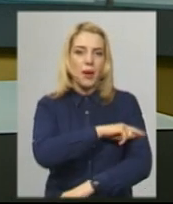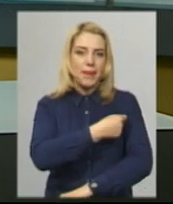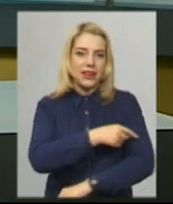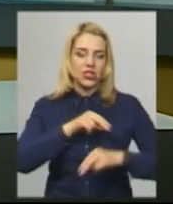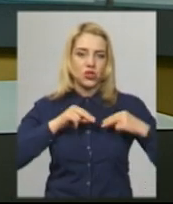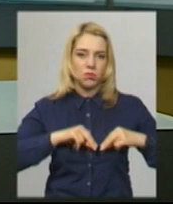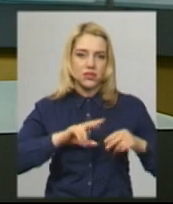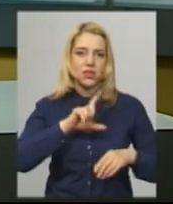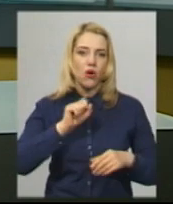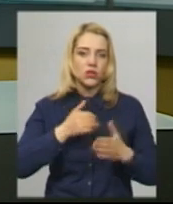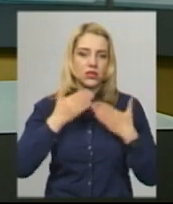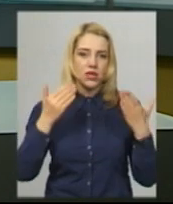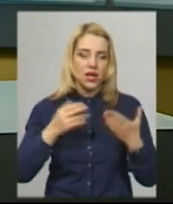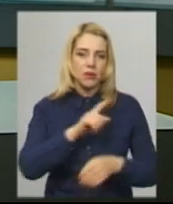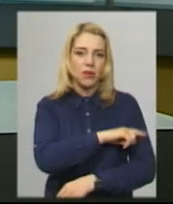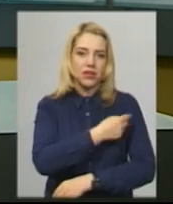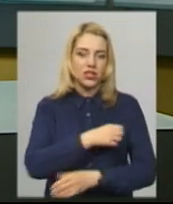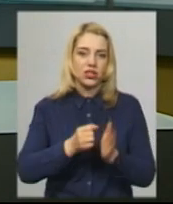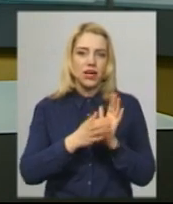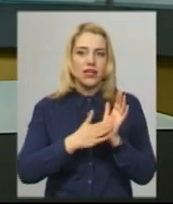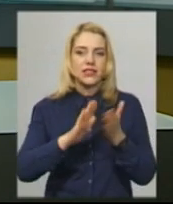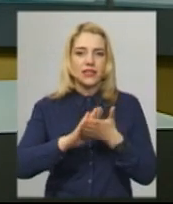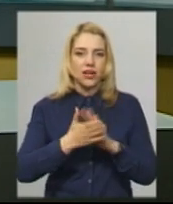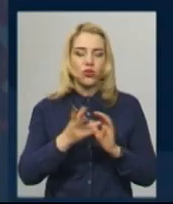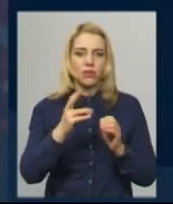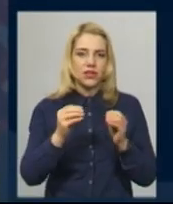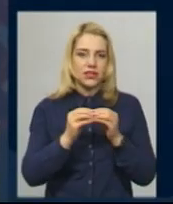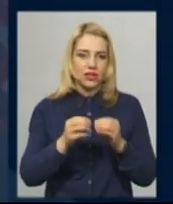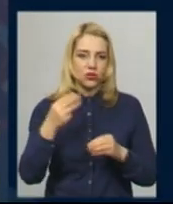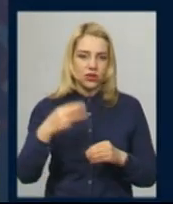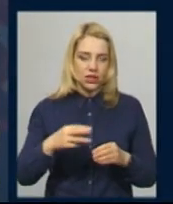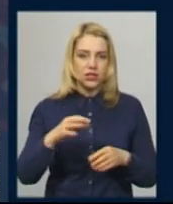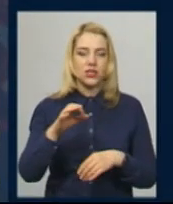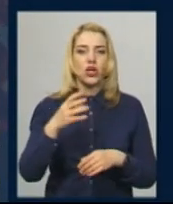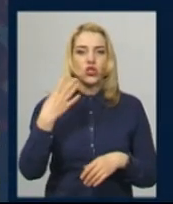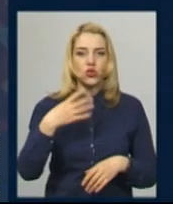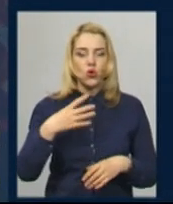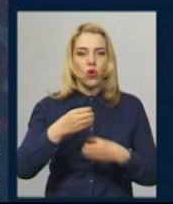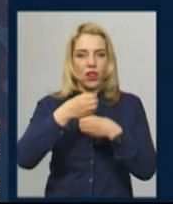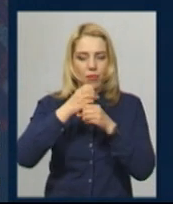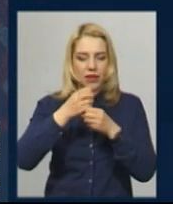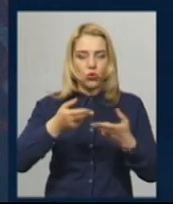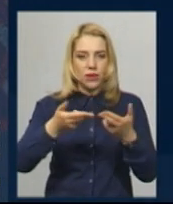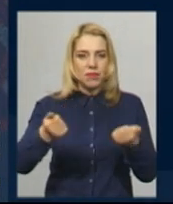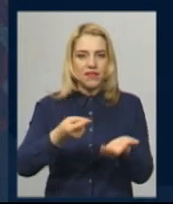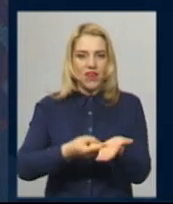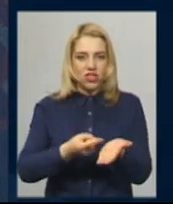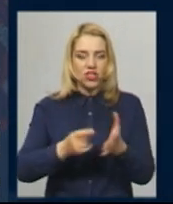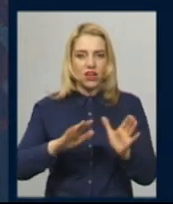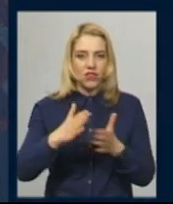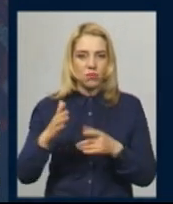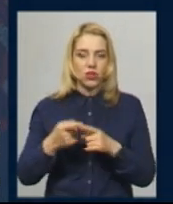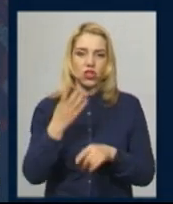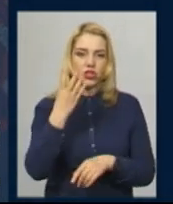За останніми офіційними даними, станом на 10-30 в області 40 лабораторно підтверджених випадків на COVID-19. З них чат